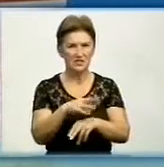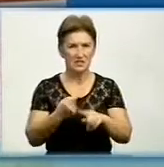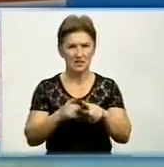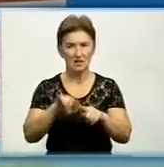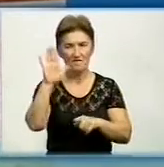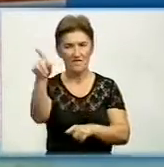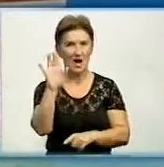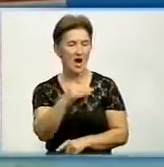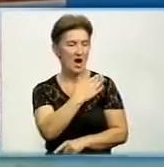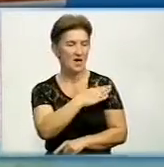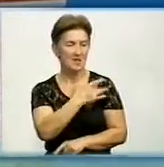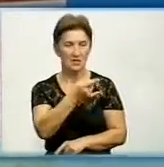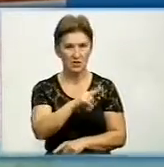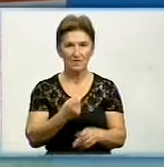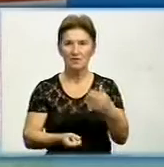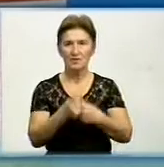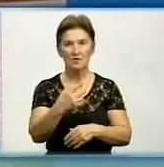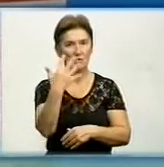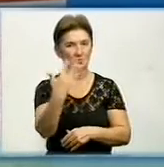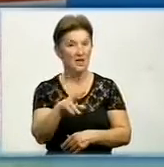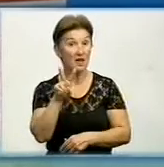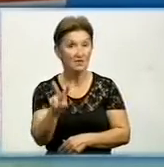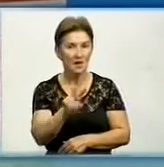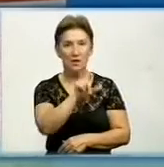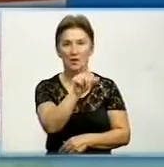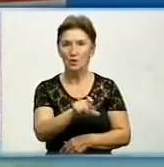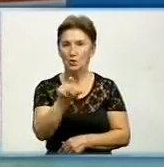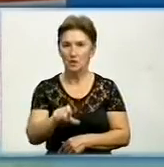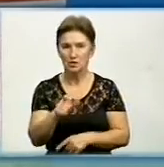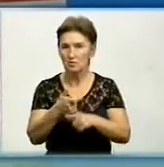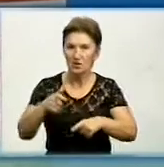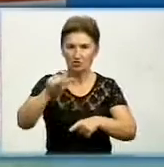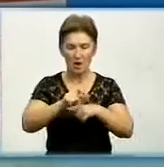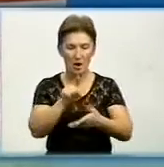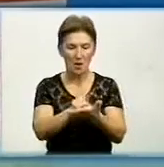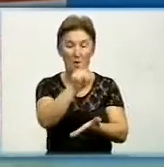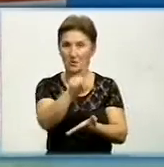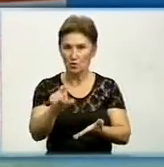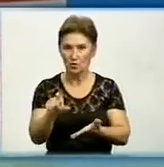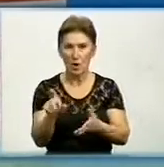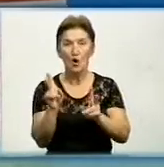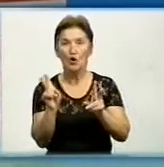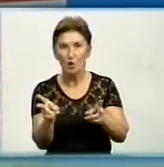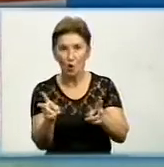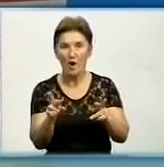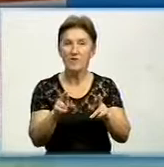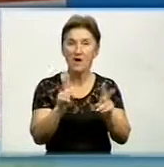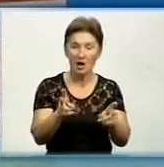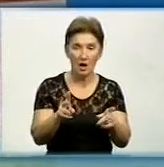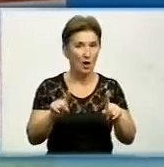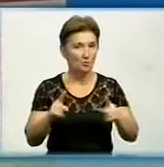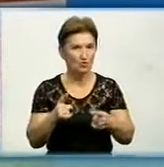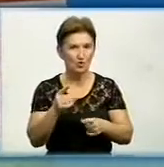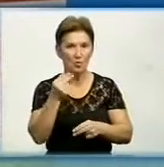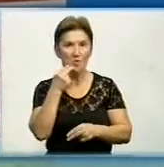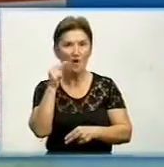Олександрії. Потерпілими виявилися 52 людини, переважно пенсіонери. Хто і як це зробив – відомо. Чому ж винні